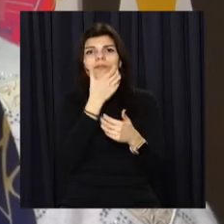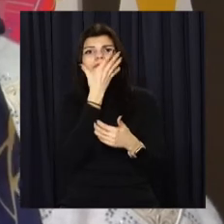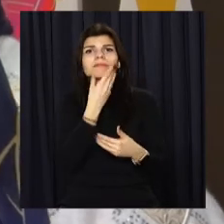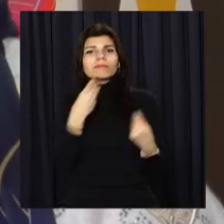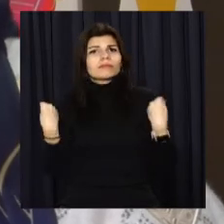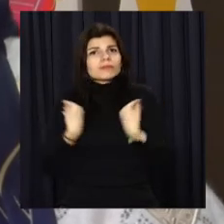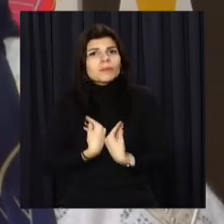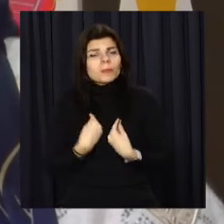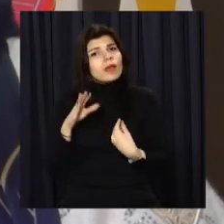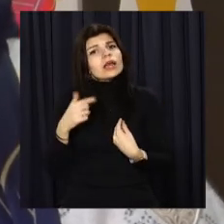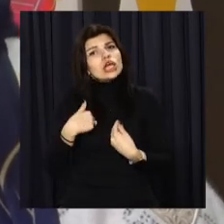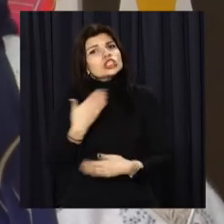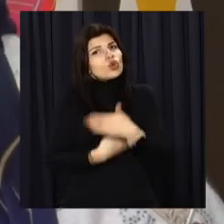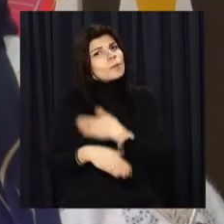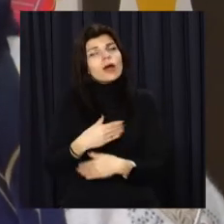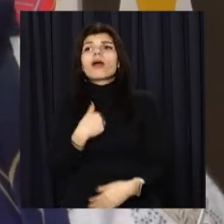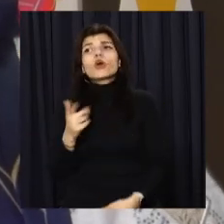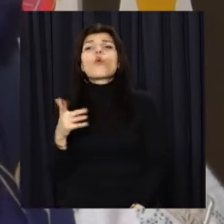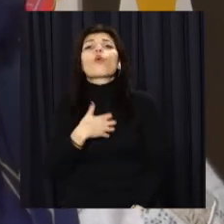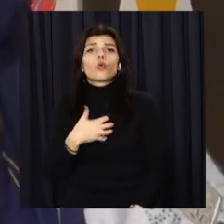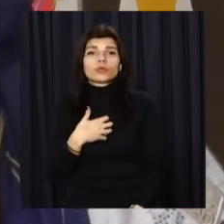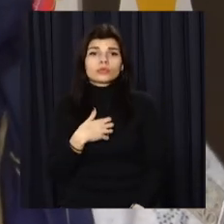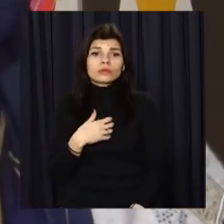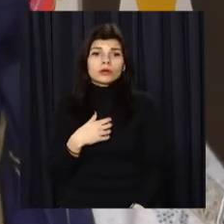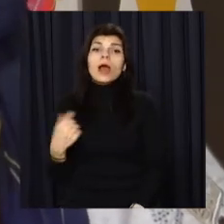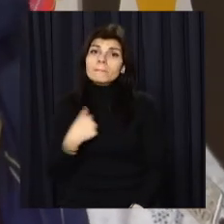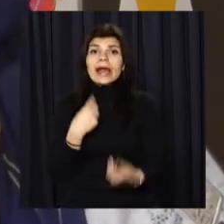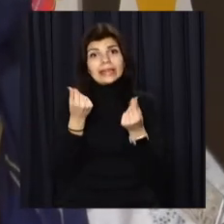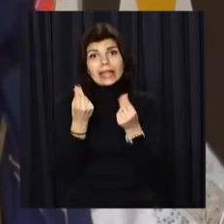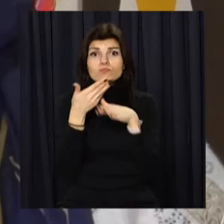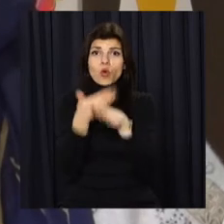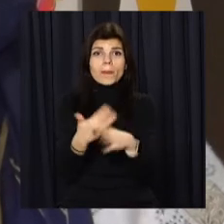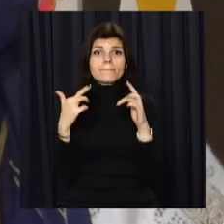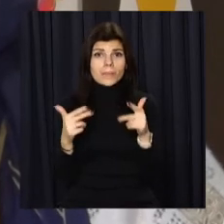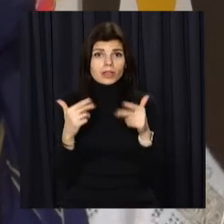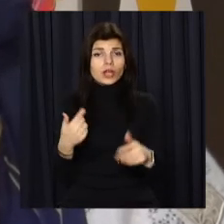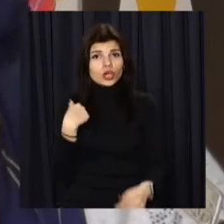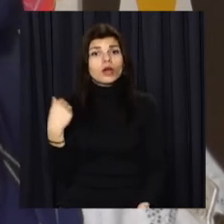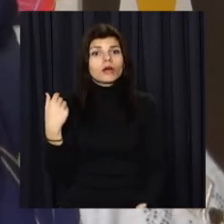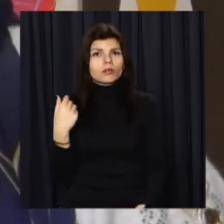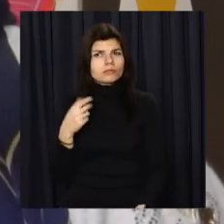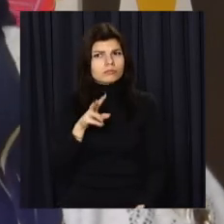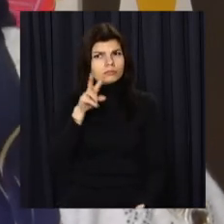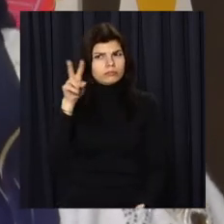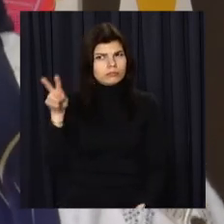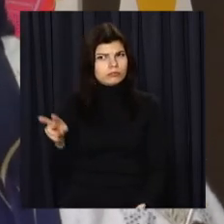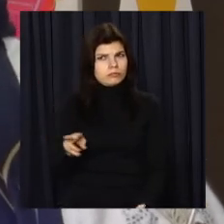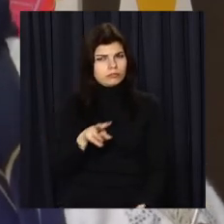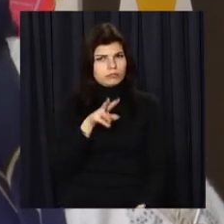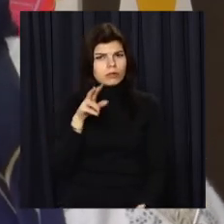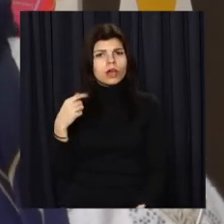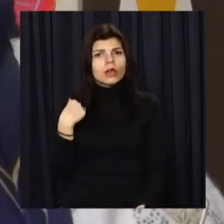говорить, я савбеса. А я кажу, що ви хочете? Ми міняємо гроші. Просто я вже слухала, бачила